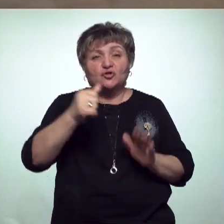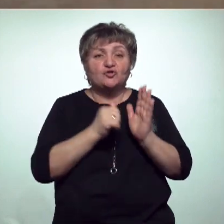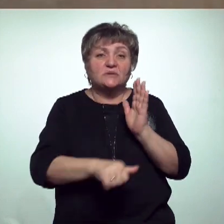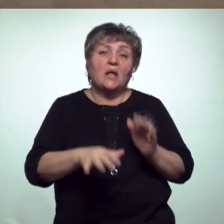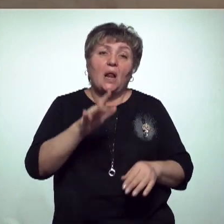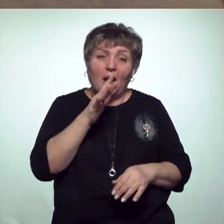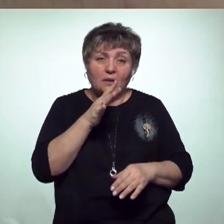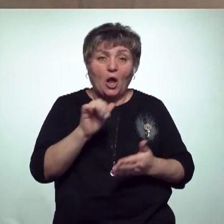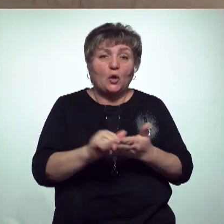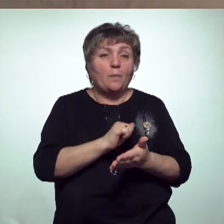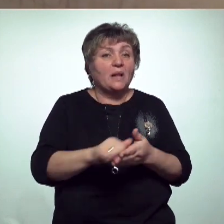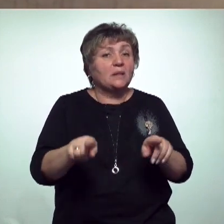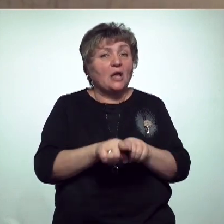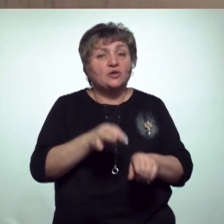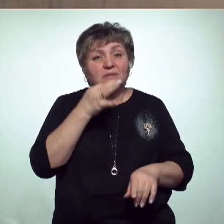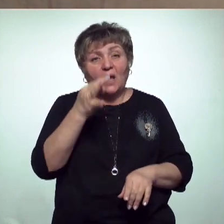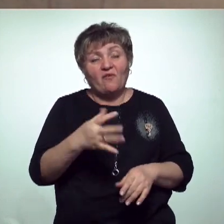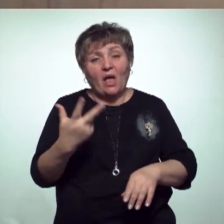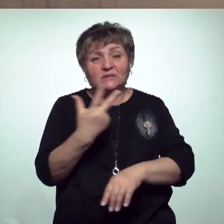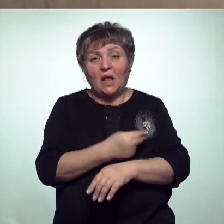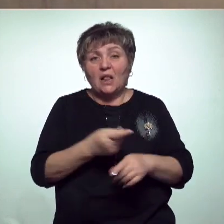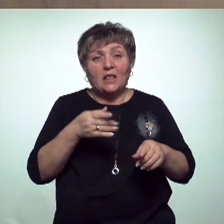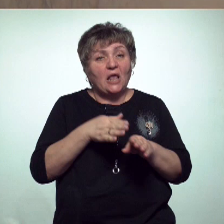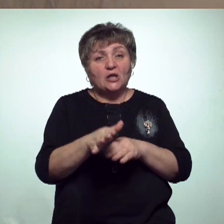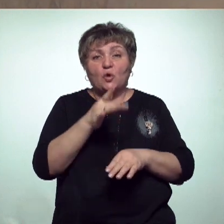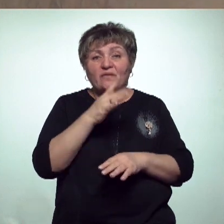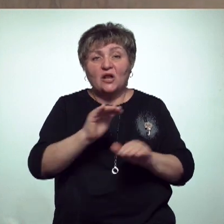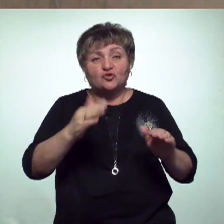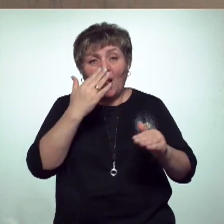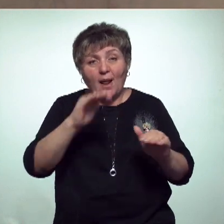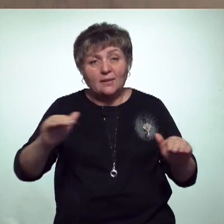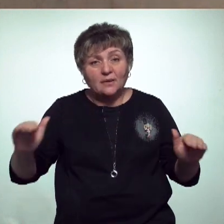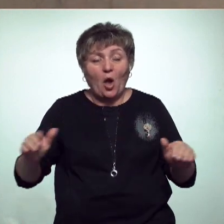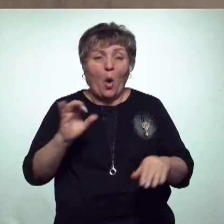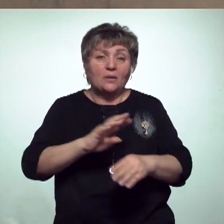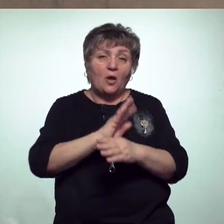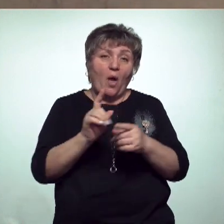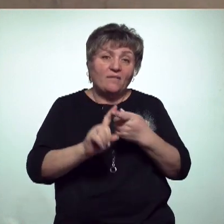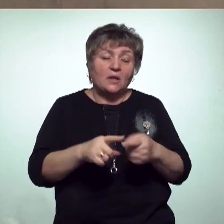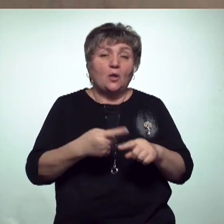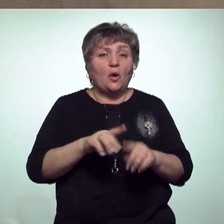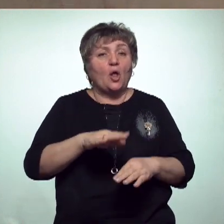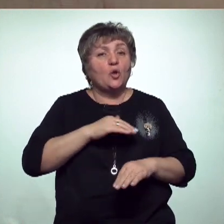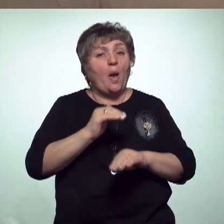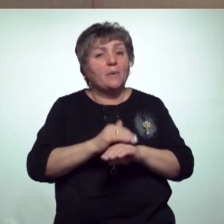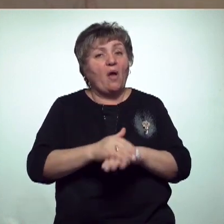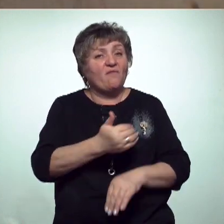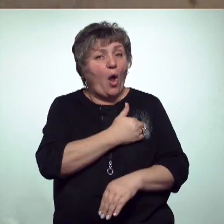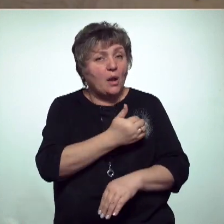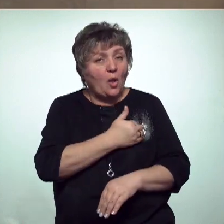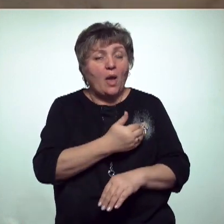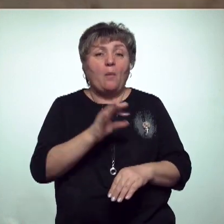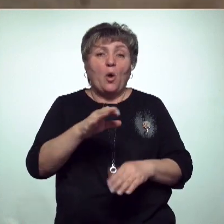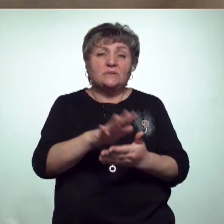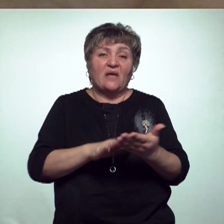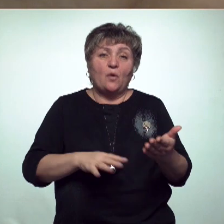лет. В документе также сказано, что вакцинация несовершеннолетних от коронавируса должна проводиться добровольно по письменному заявлению